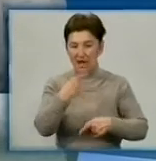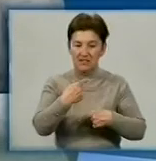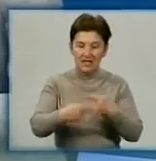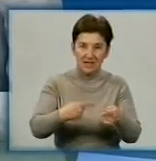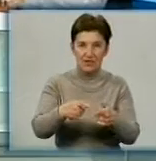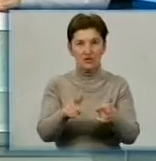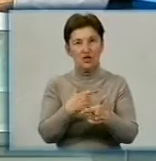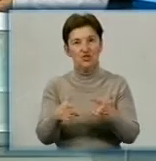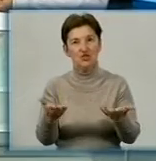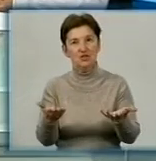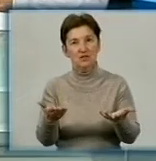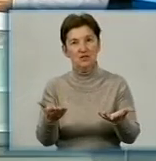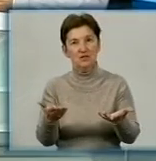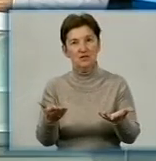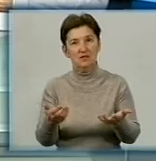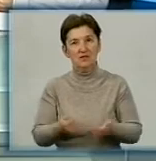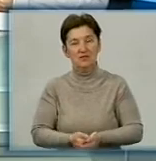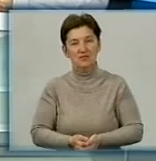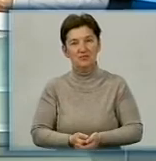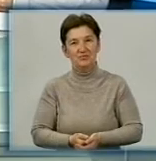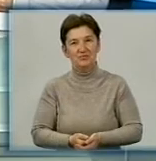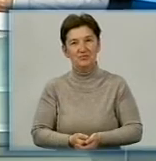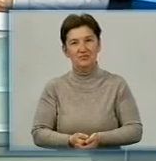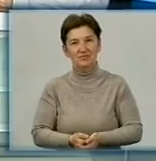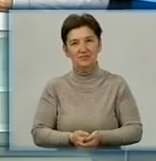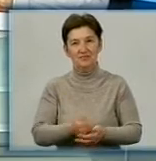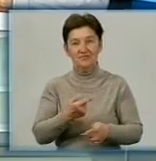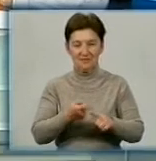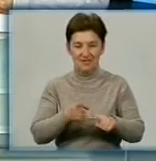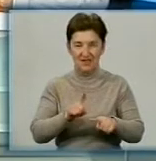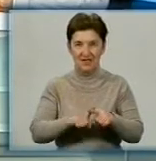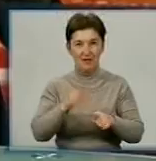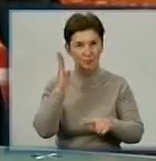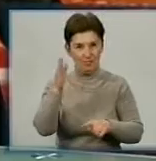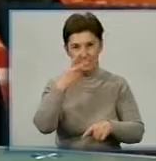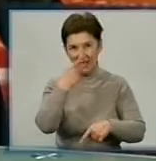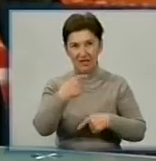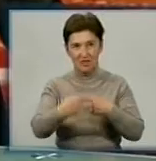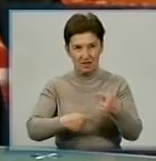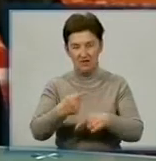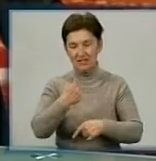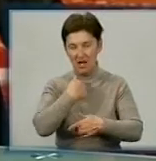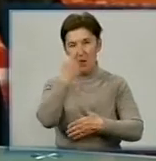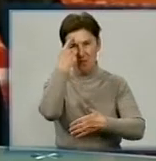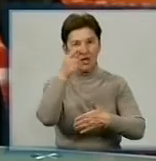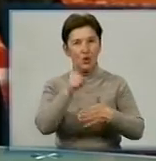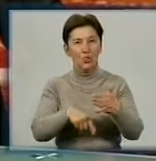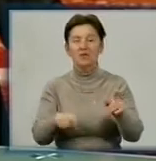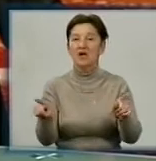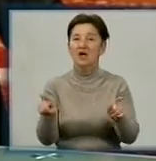відбулося і на тому крапку? Це, повірте, традиція. Я глибоко переконаний, що